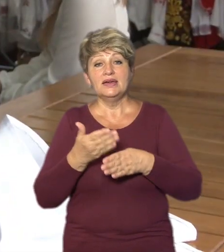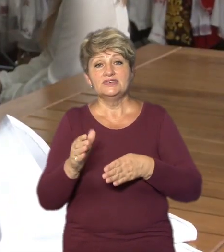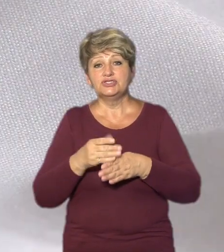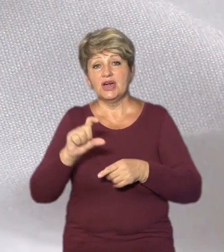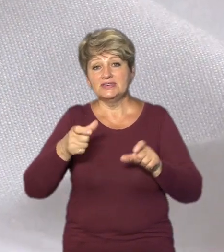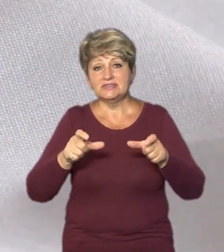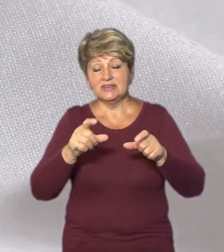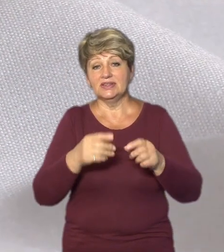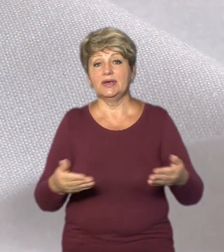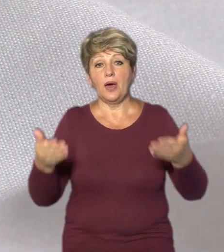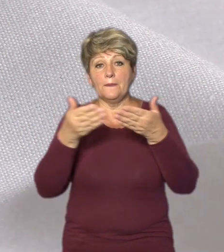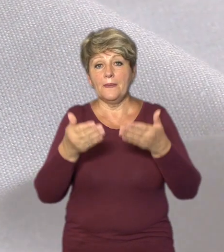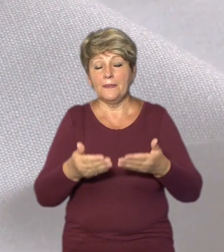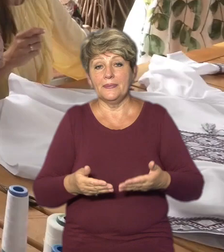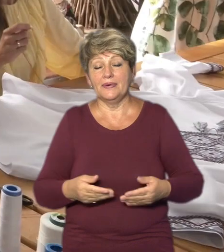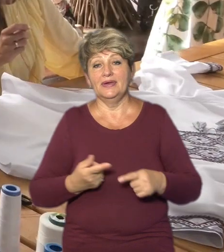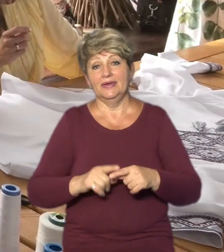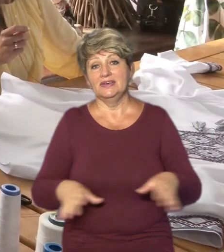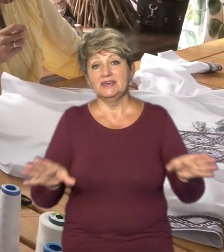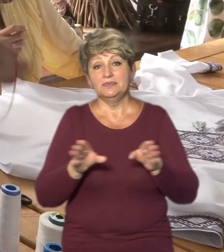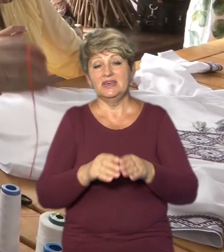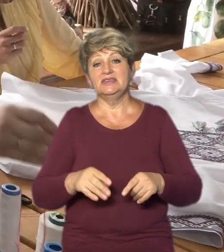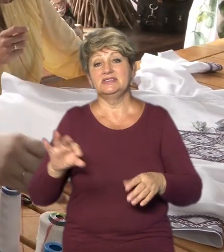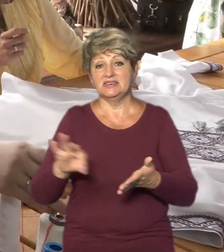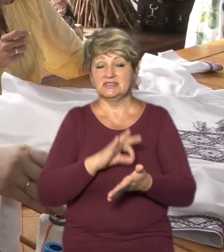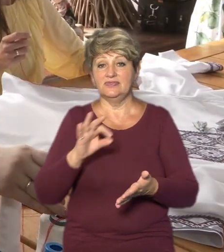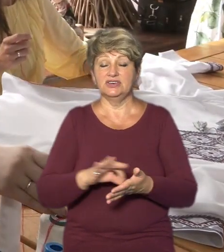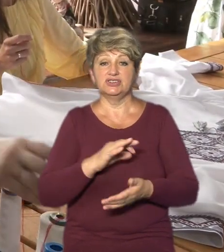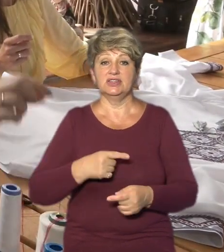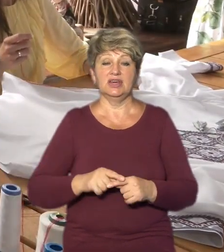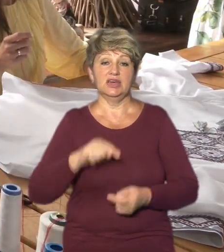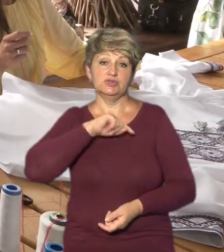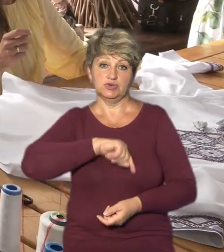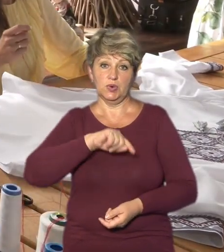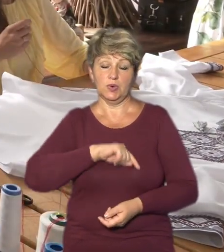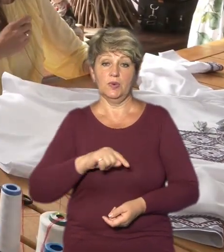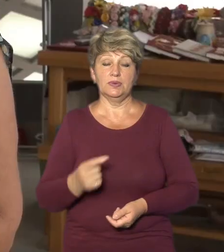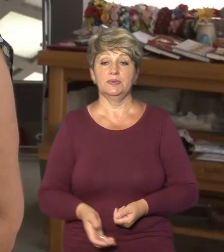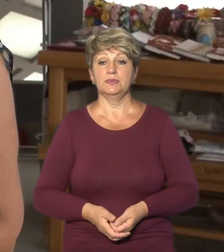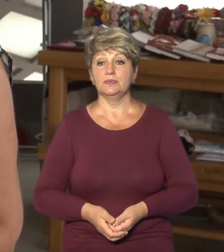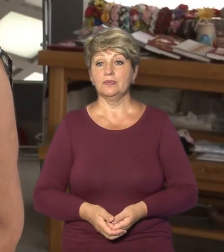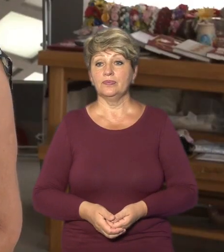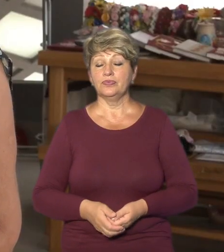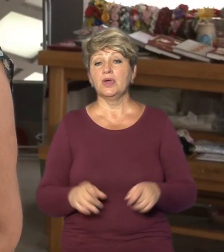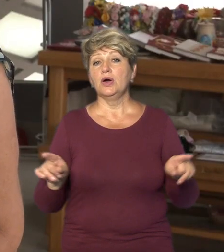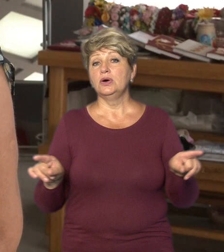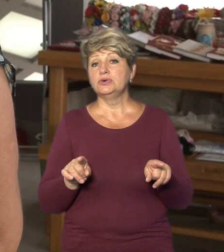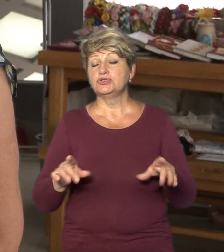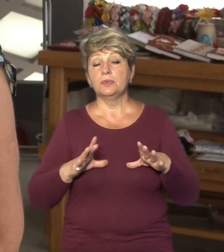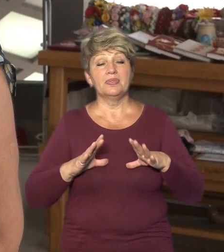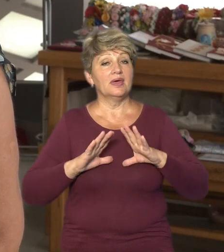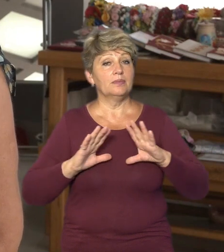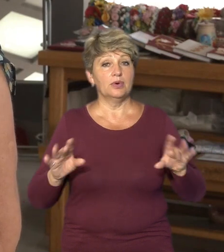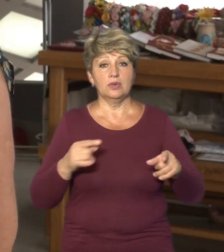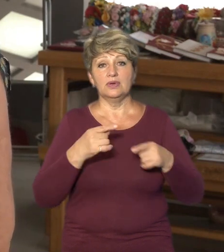поєднають із вишитою сорочкою. Це буде стріляна вишиванка, говорить майстриня Ольга Мартинова. Щоб не було інших